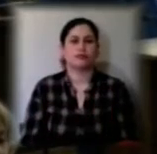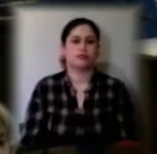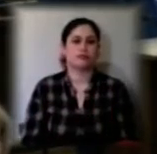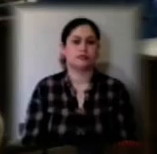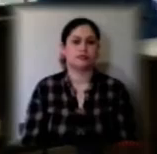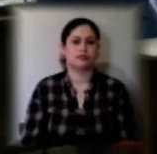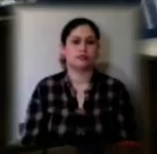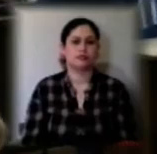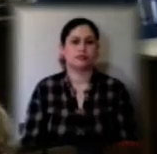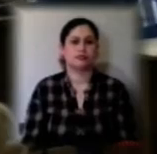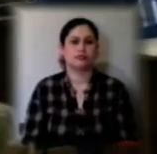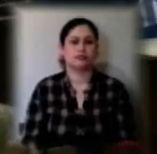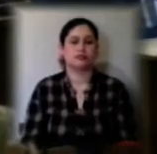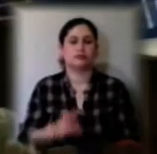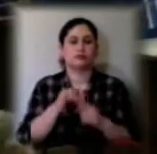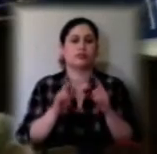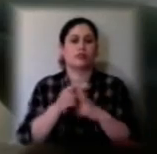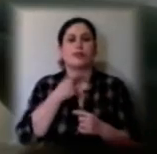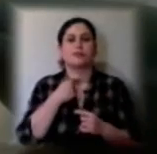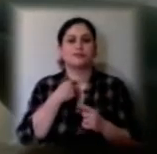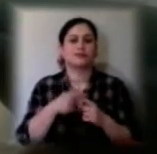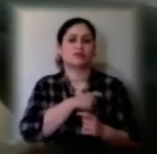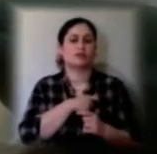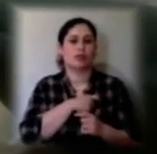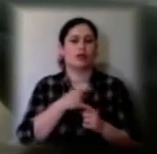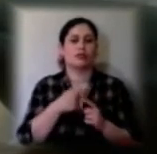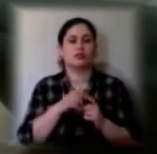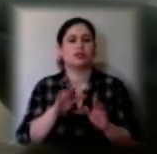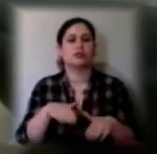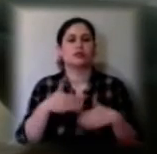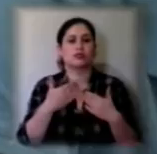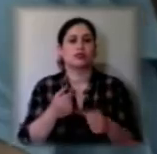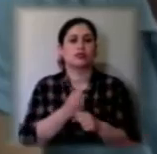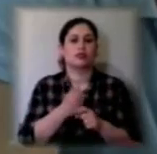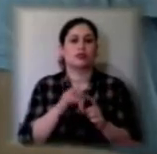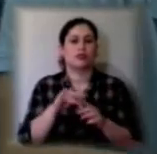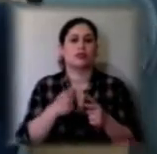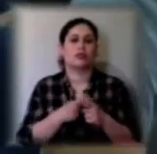Перед початком голосування депутат Гурланов запропонував робити це поіменно.